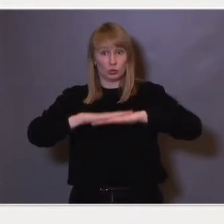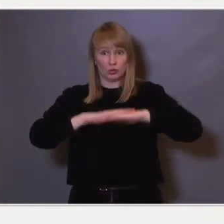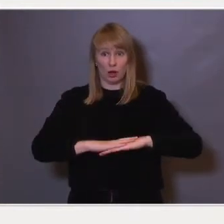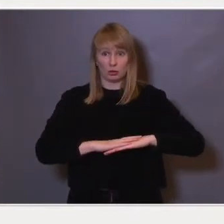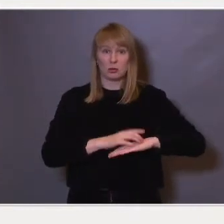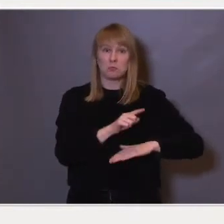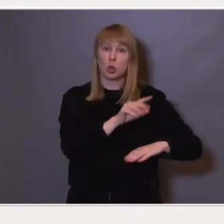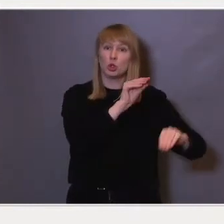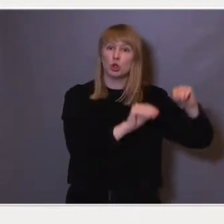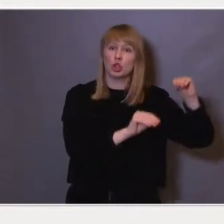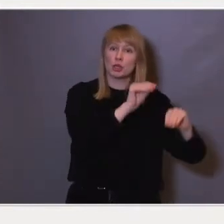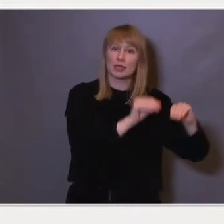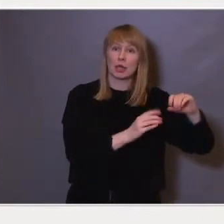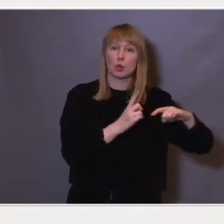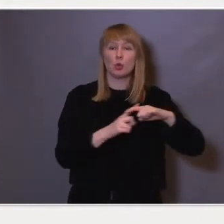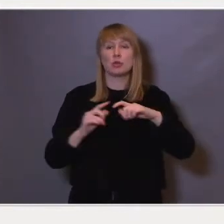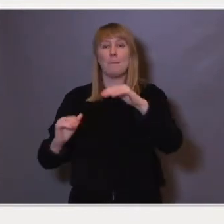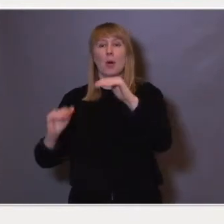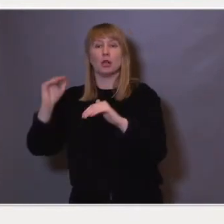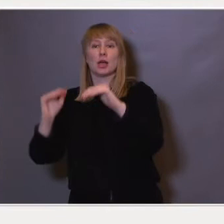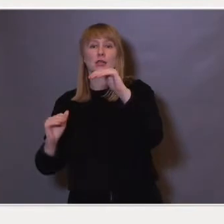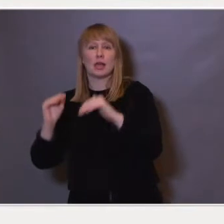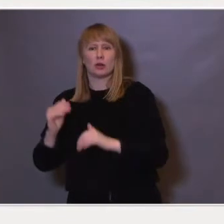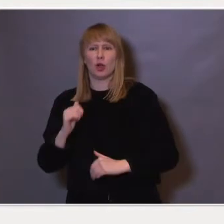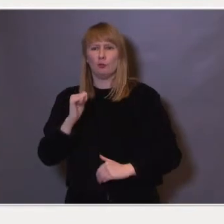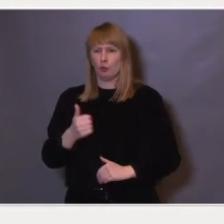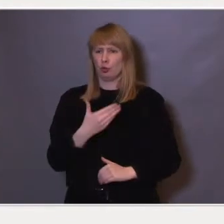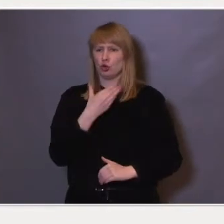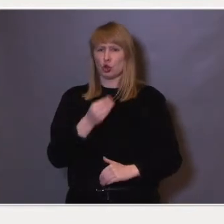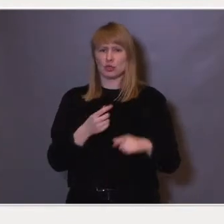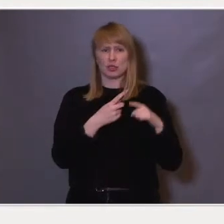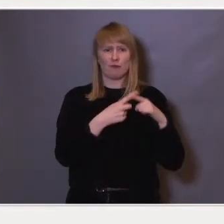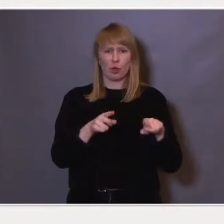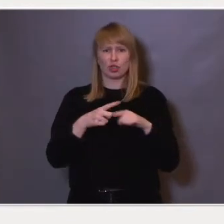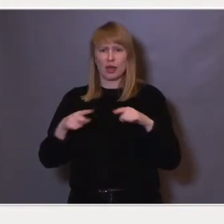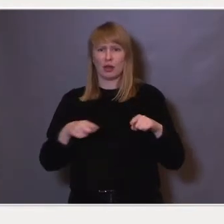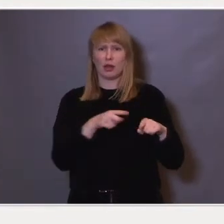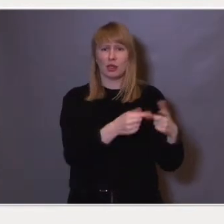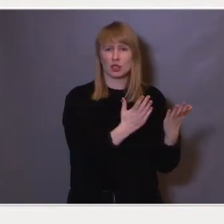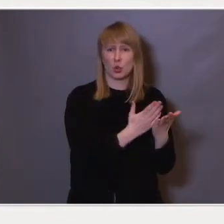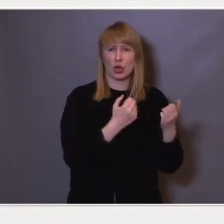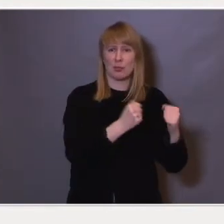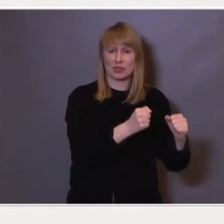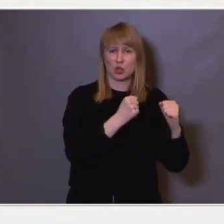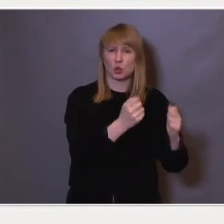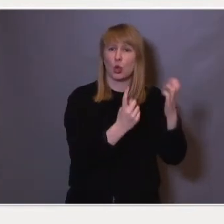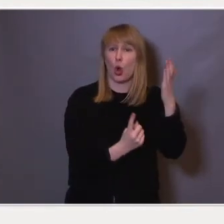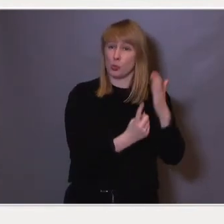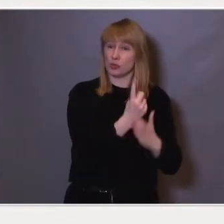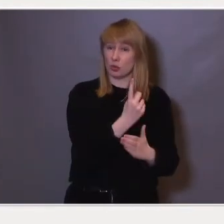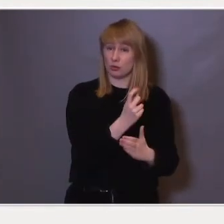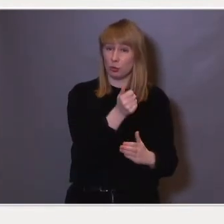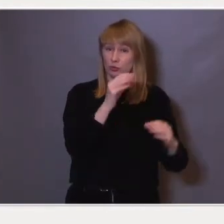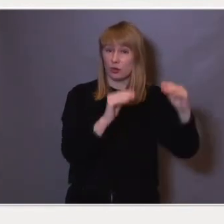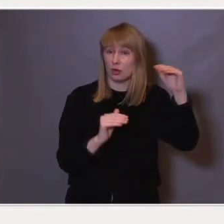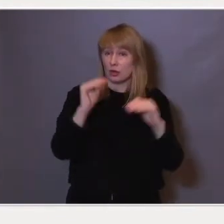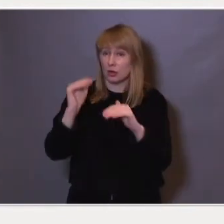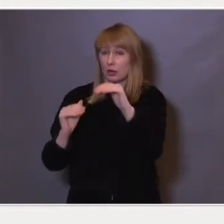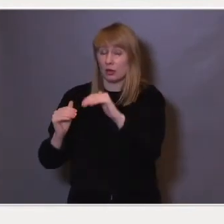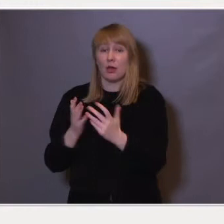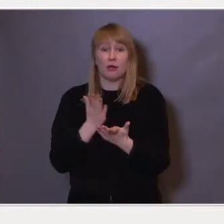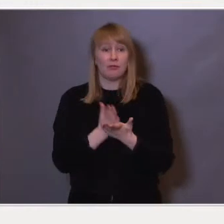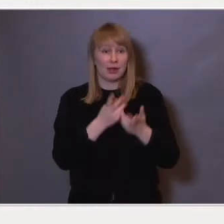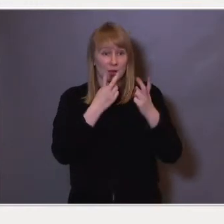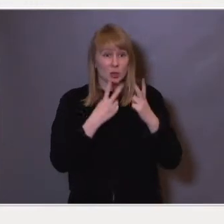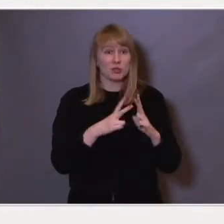nyansert og balansert om hvorfor kjønnsforskjeller i skoleprestasjoner oppstår. Det har vi svart